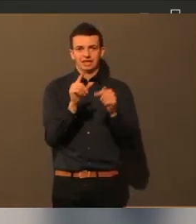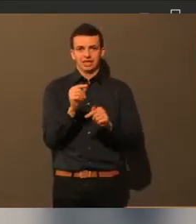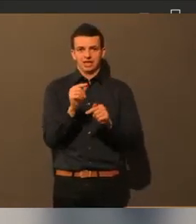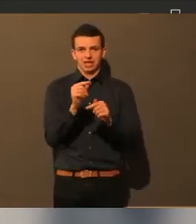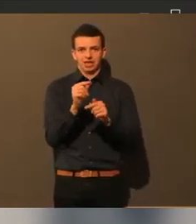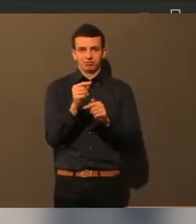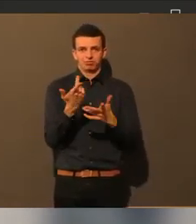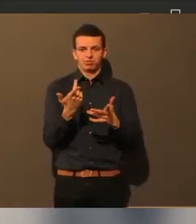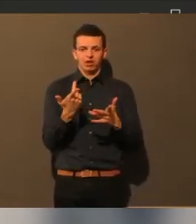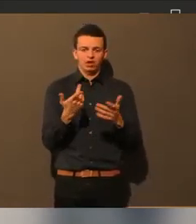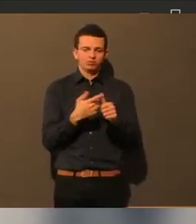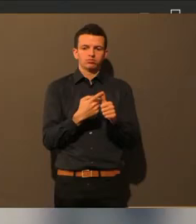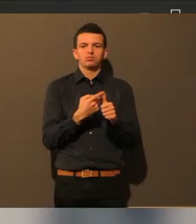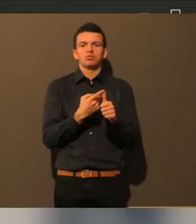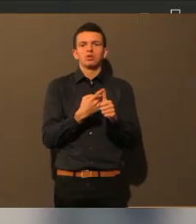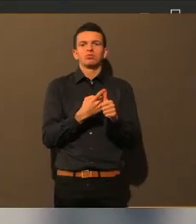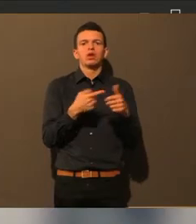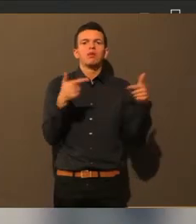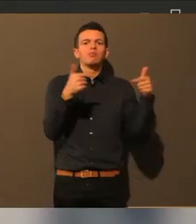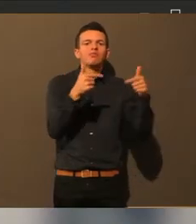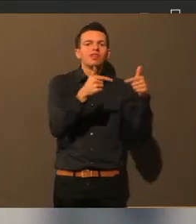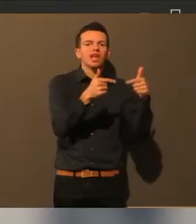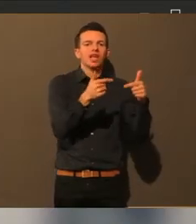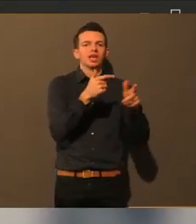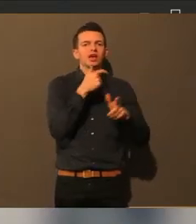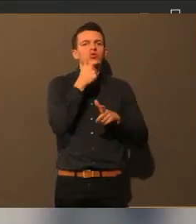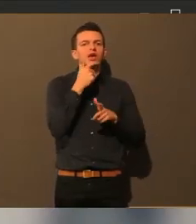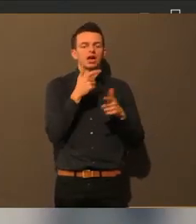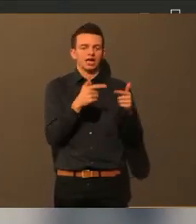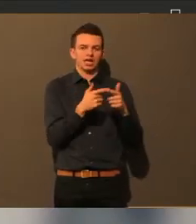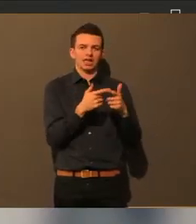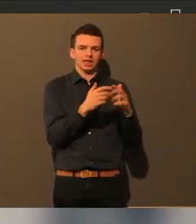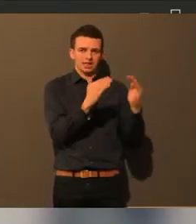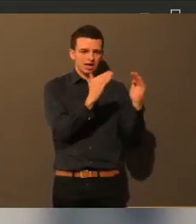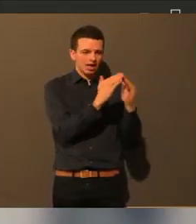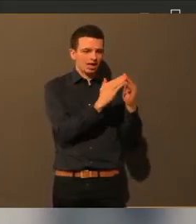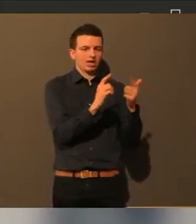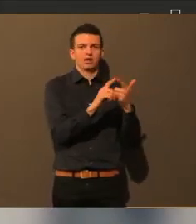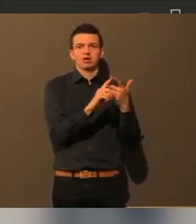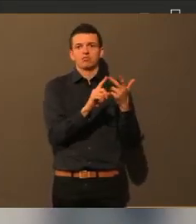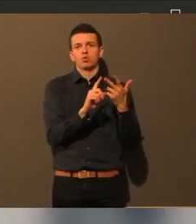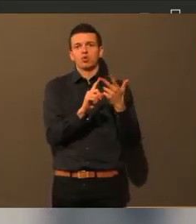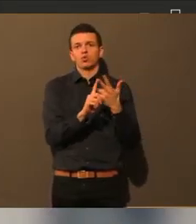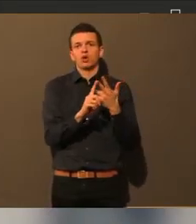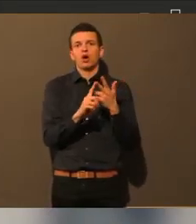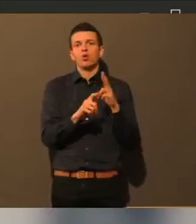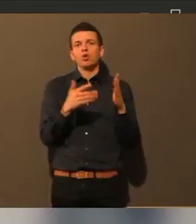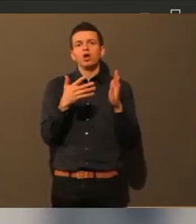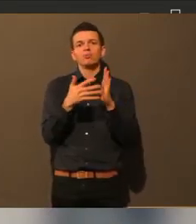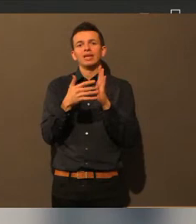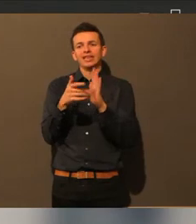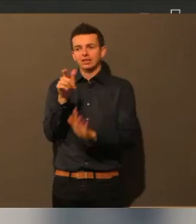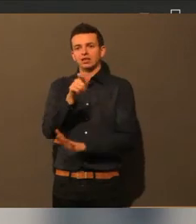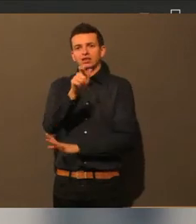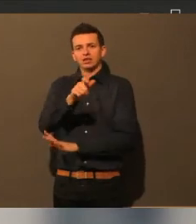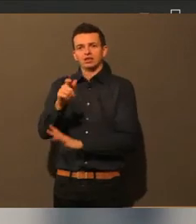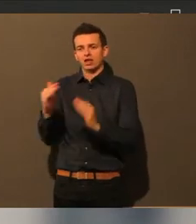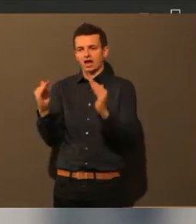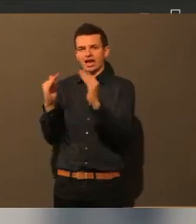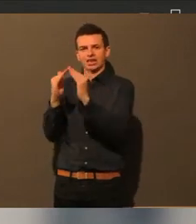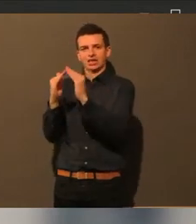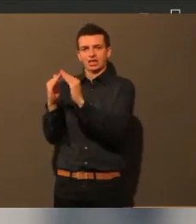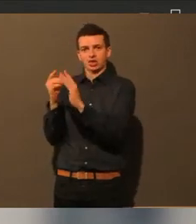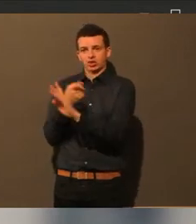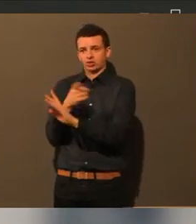Behinderteneinrichtungen unterwegs sein, um die zu impfen, die sich auch impfen lassen möchten. Auch natürlich das entsprechende Pflege- und medizinische Personal